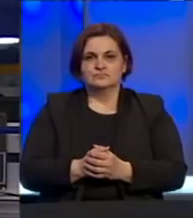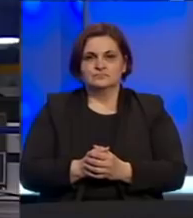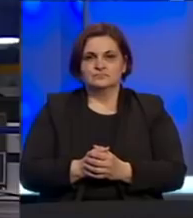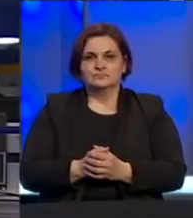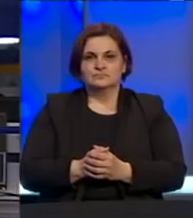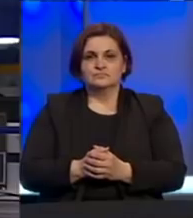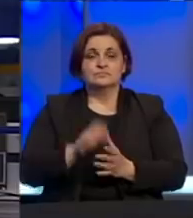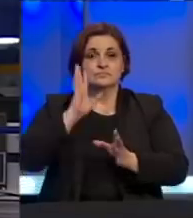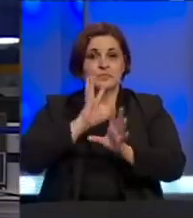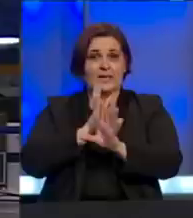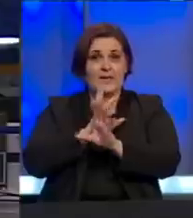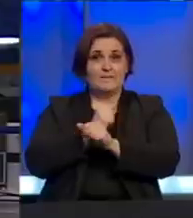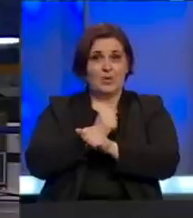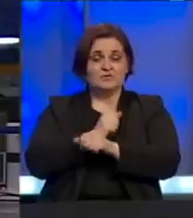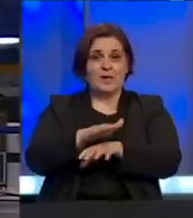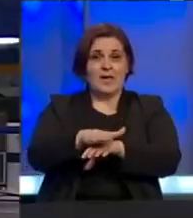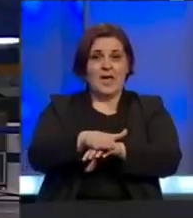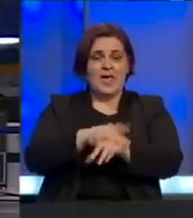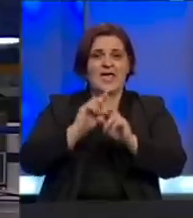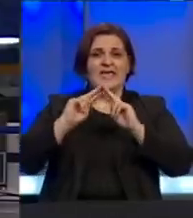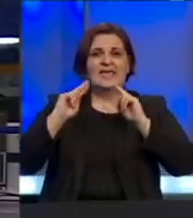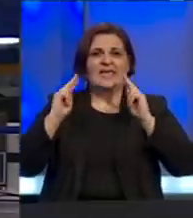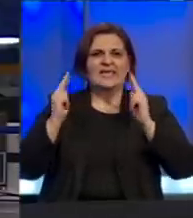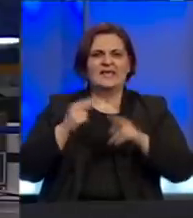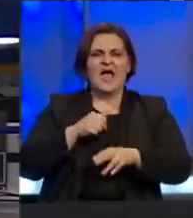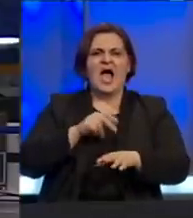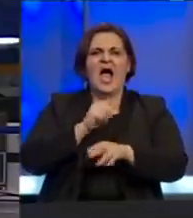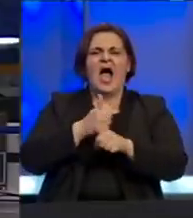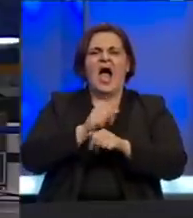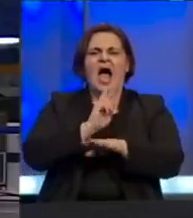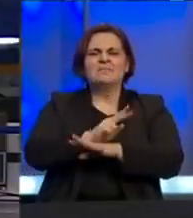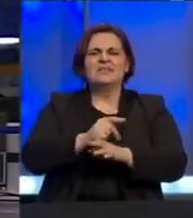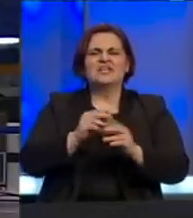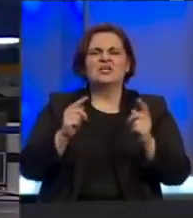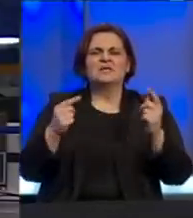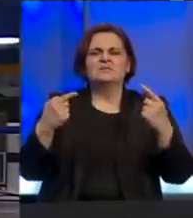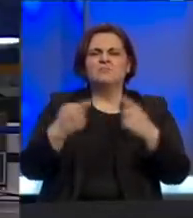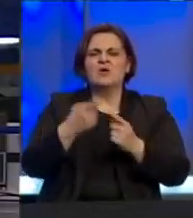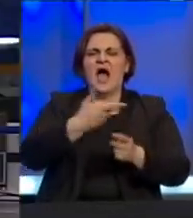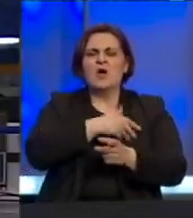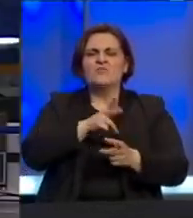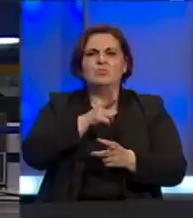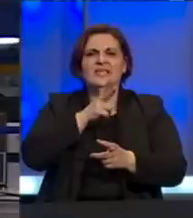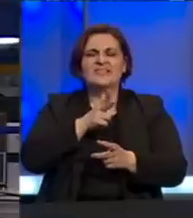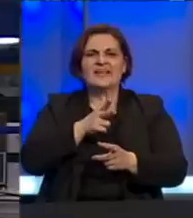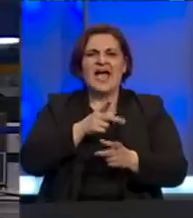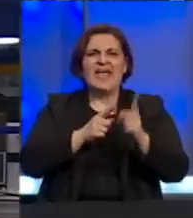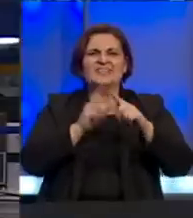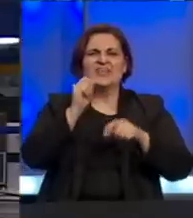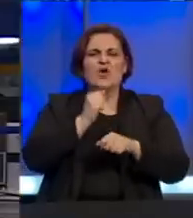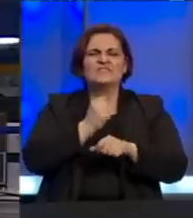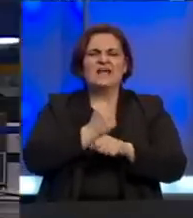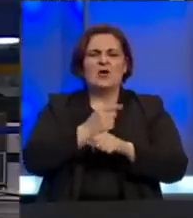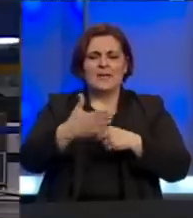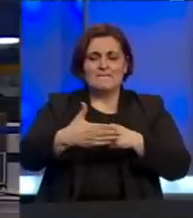Bosna i Hercegovina će pokrenuti međunarodni arbitražni spor ako Hrvatska nastavi insistirati da na Trgovskoj Gori u